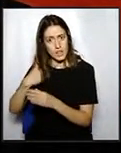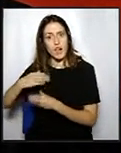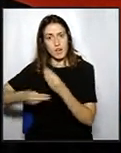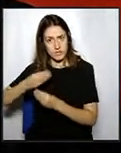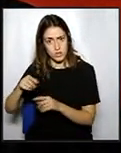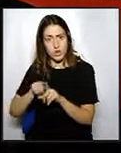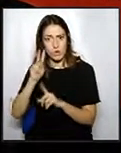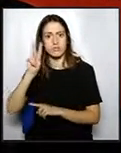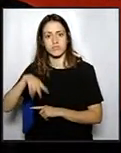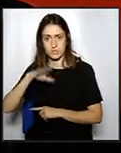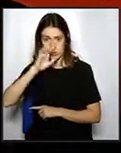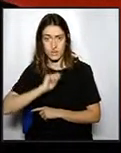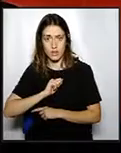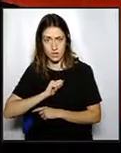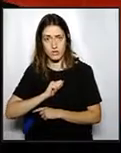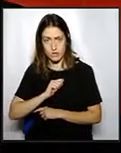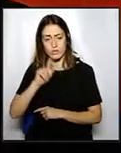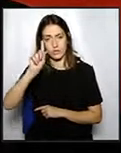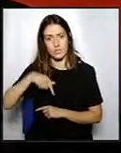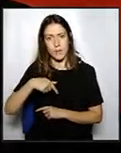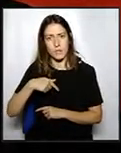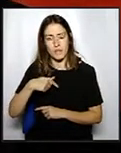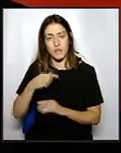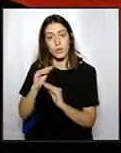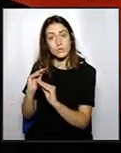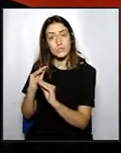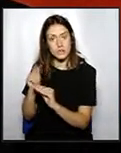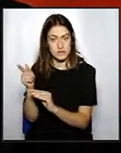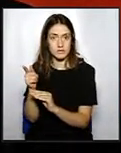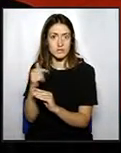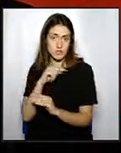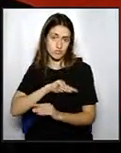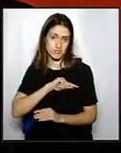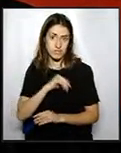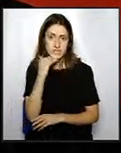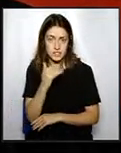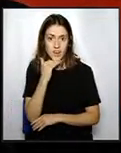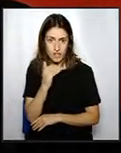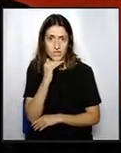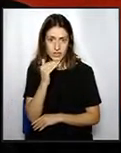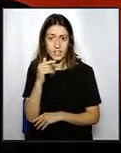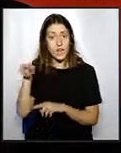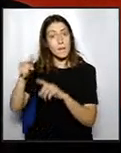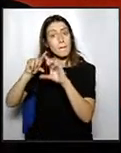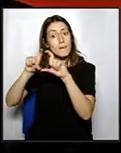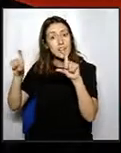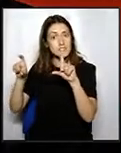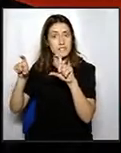error vostè també n'era conscient n'era conscient que aquesta empresa